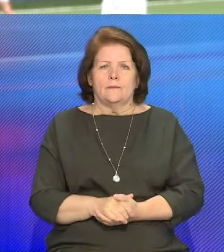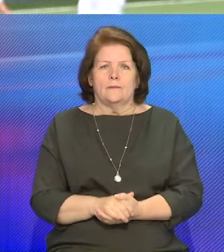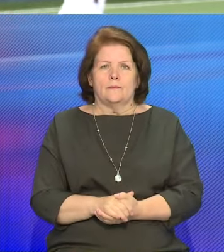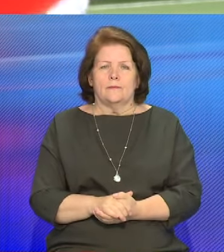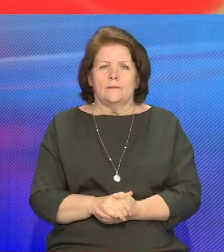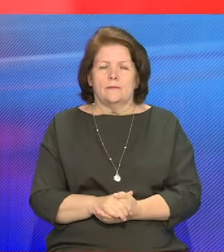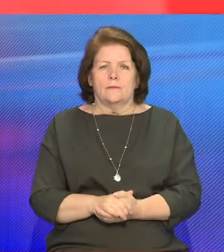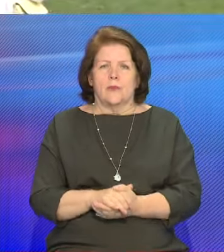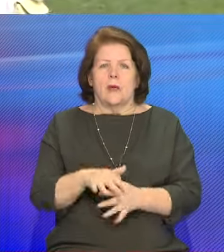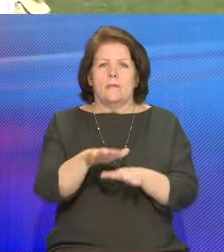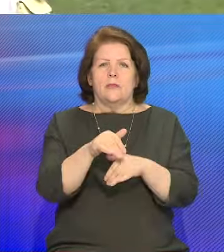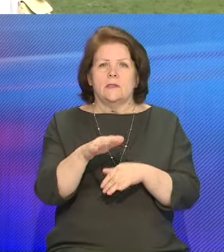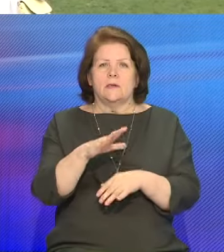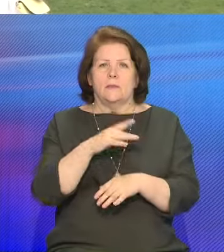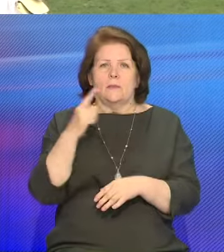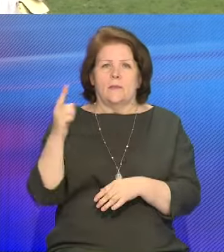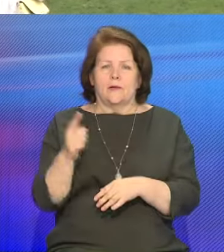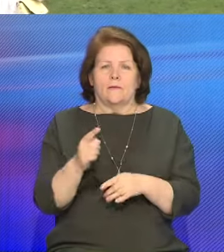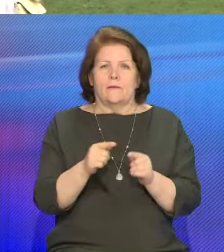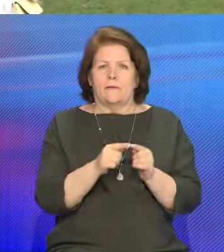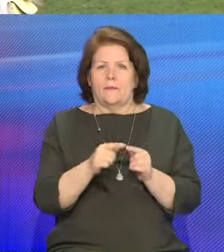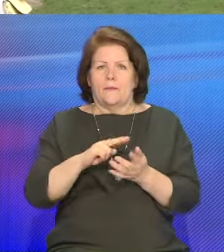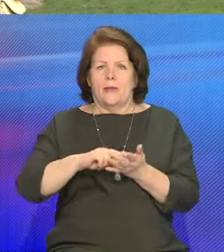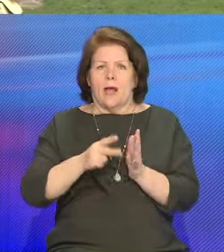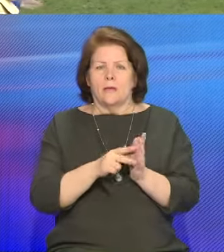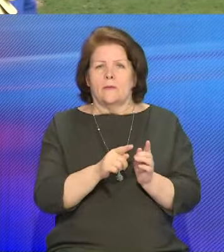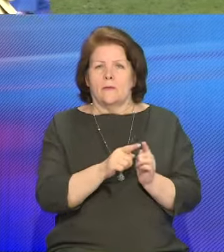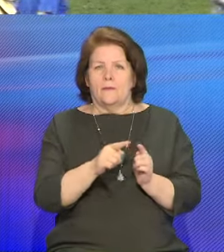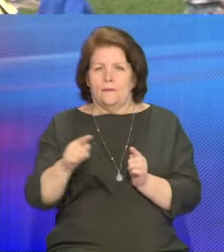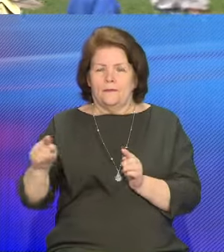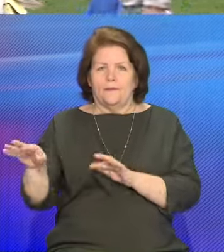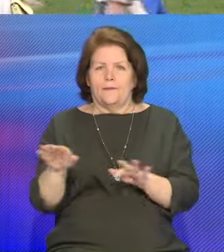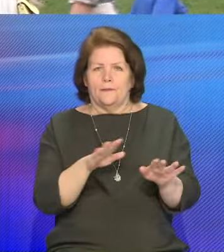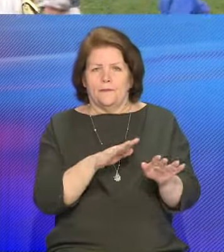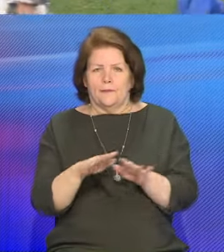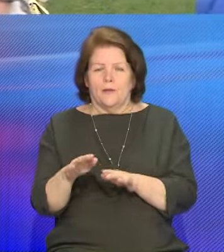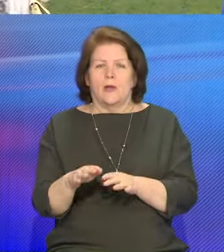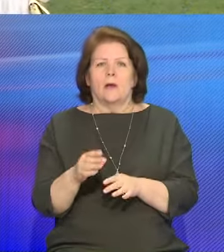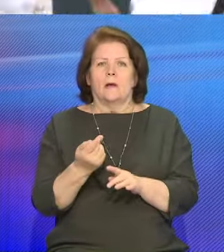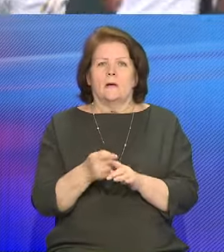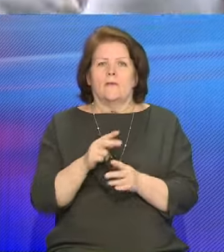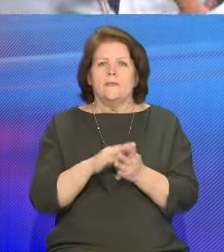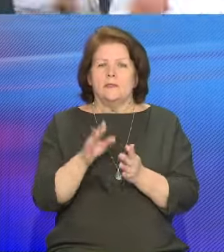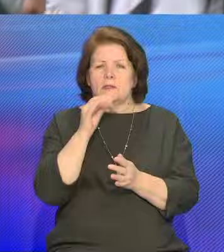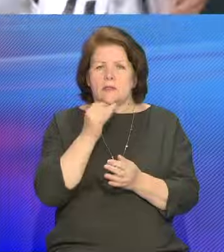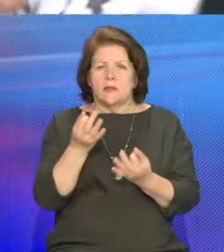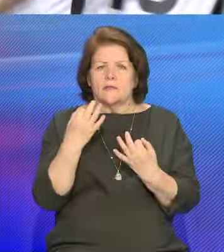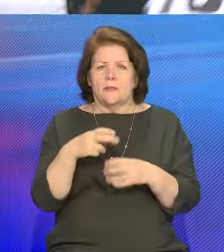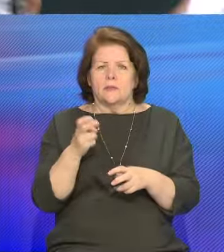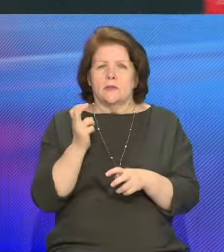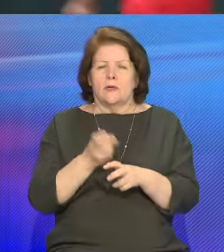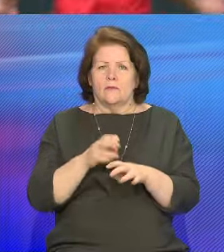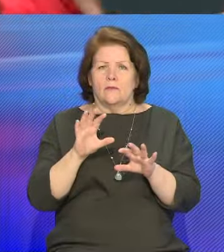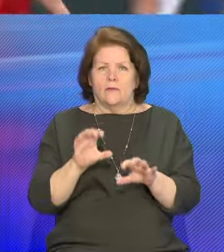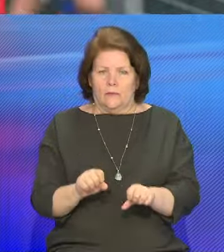Митинг стал первым у Шархупадей, яке пройшли с нагоды 80-х годовины вызволения вертелишек. В рамках памятной даты у